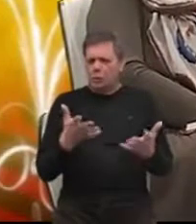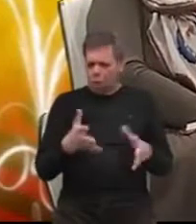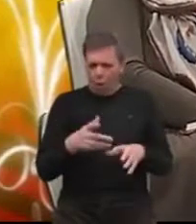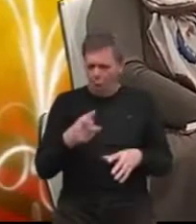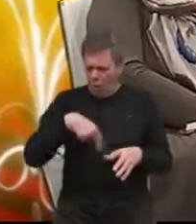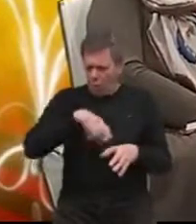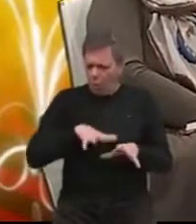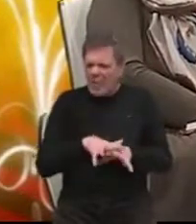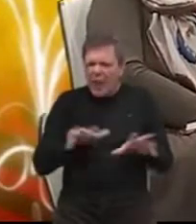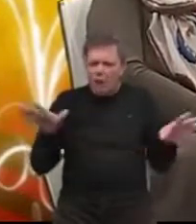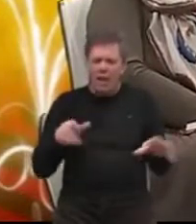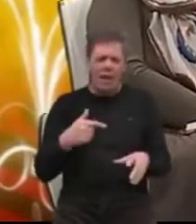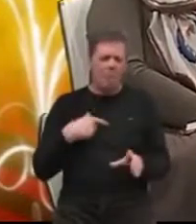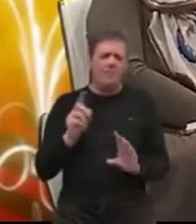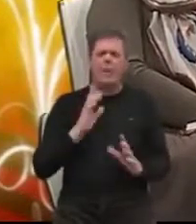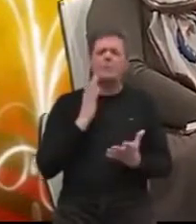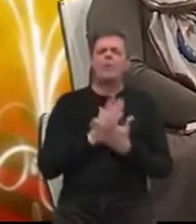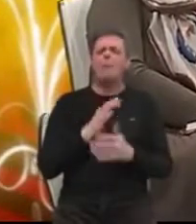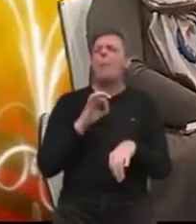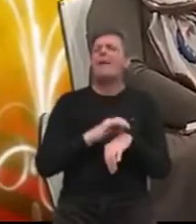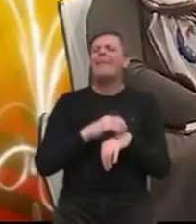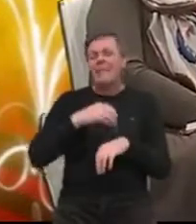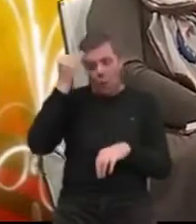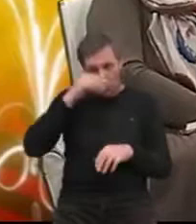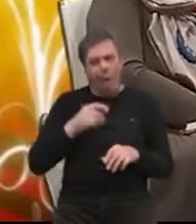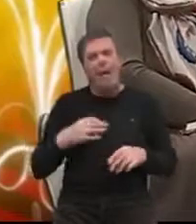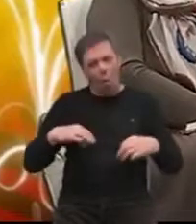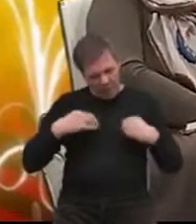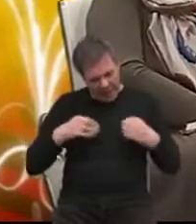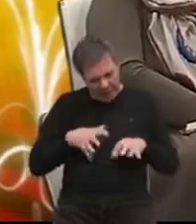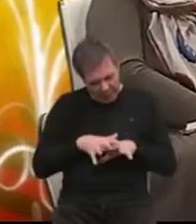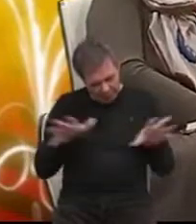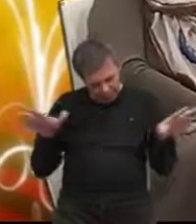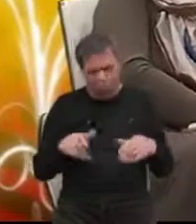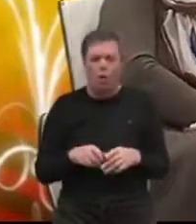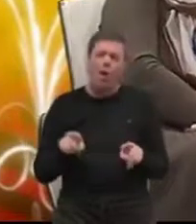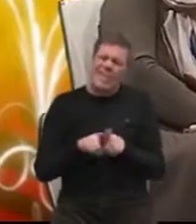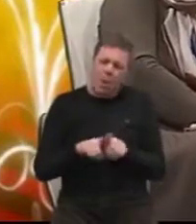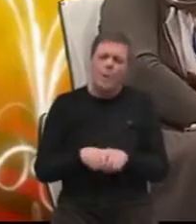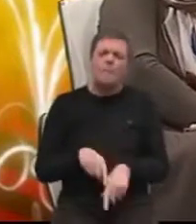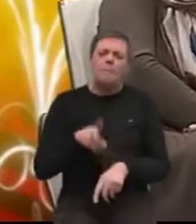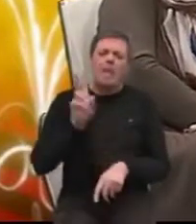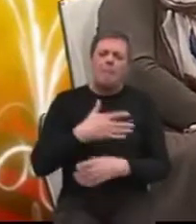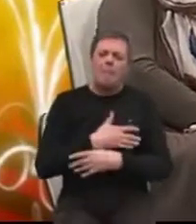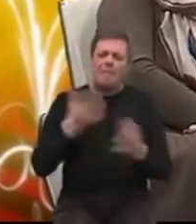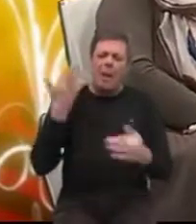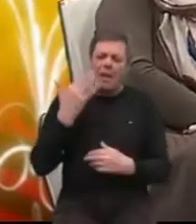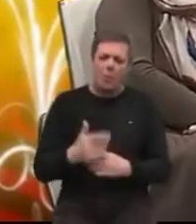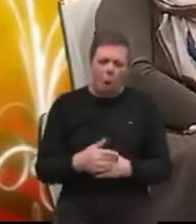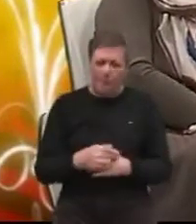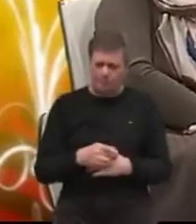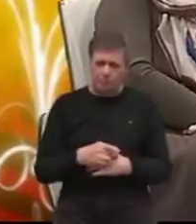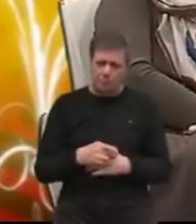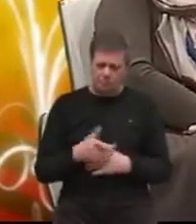širi. Znači nisu samo medicinska struka, nego je zdravstvena. Isto tako imam jako veliki broj što